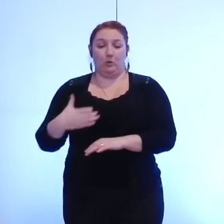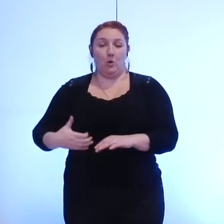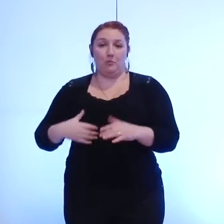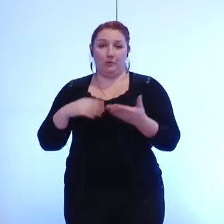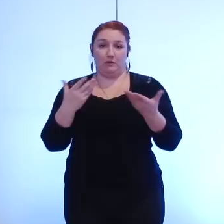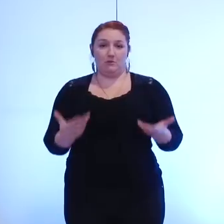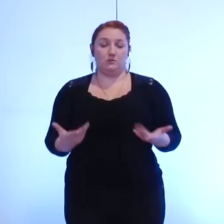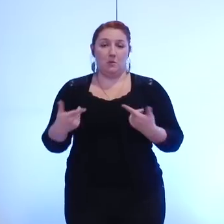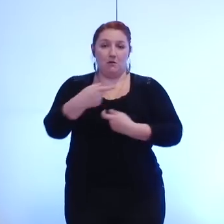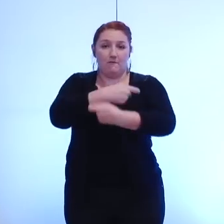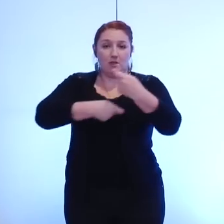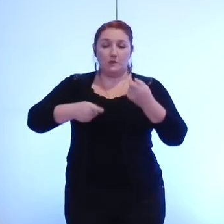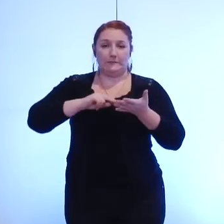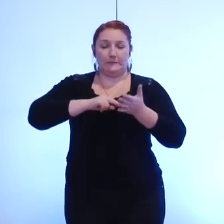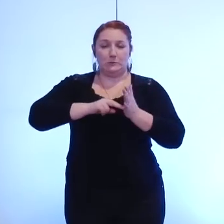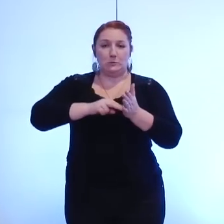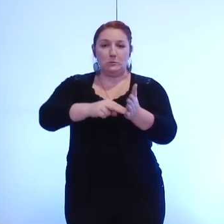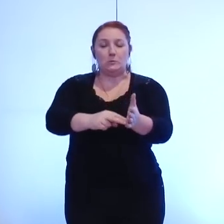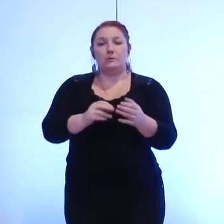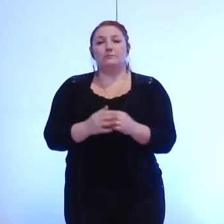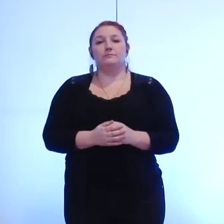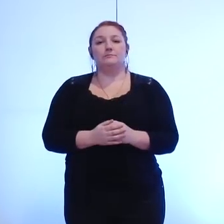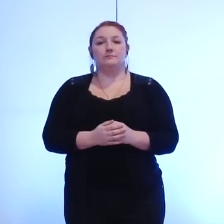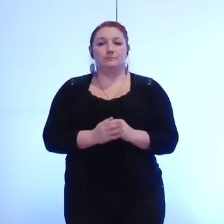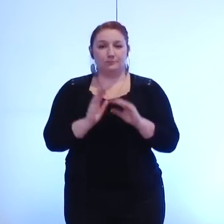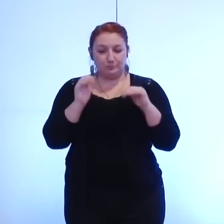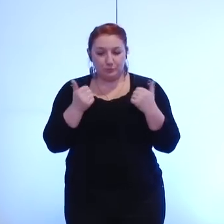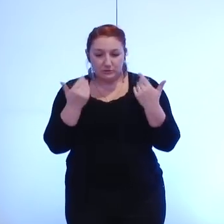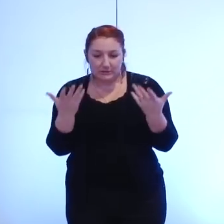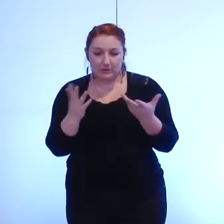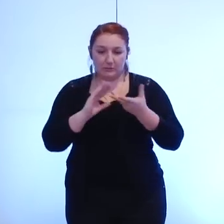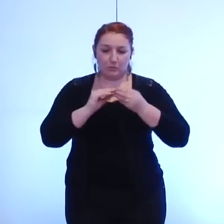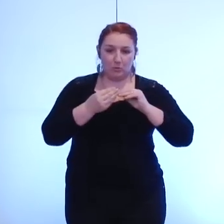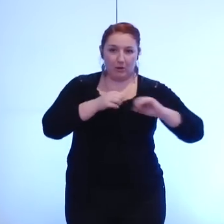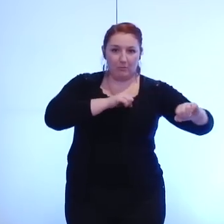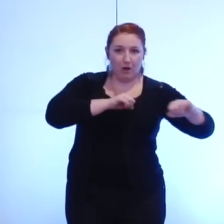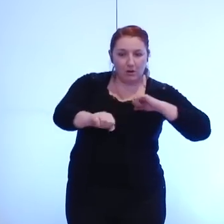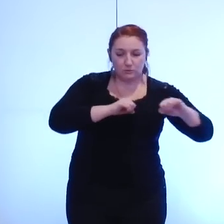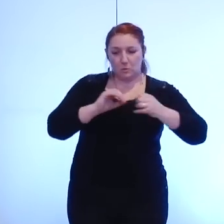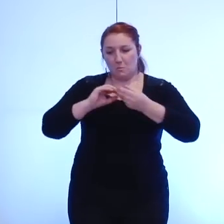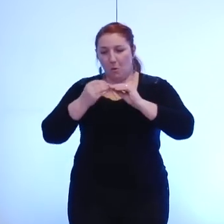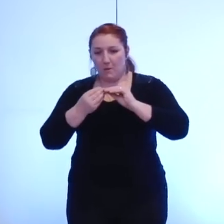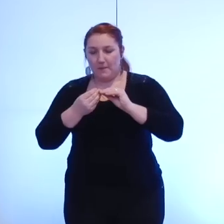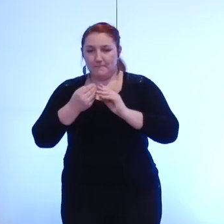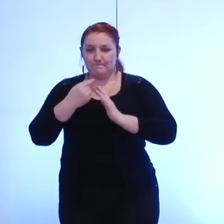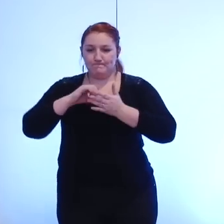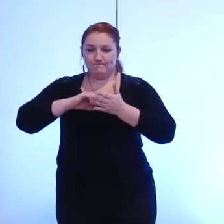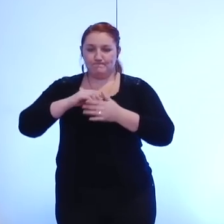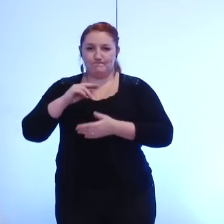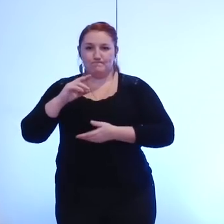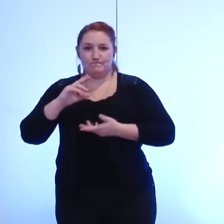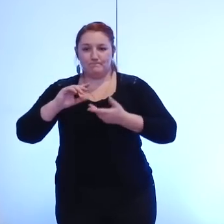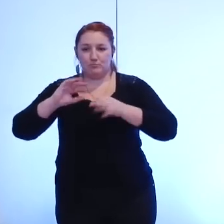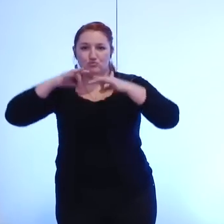de Grenoble. Et c'est pour identifier les zones d'action et les zones de contraintes que j'ai commandées au service de la ville la